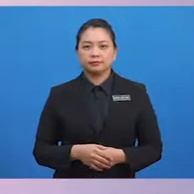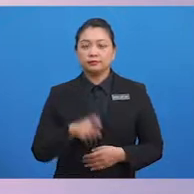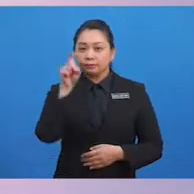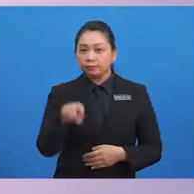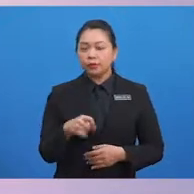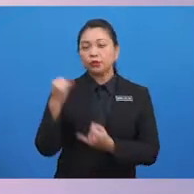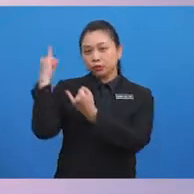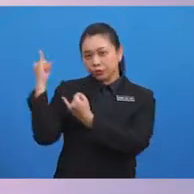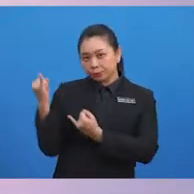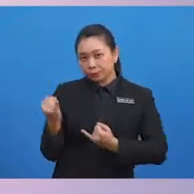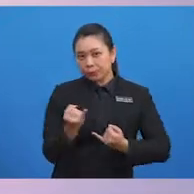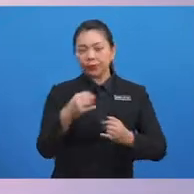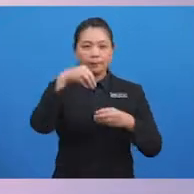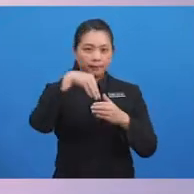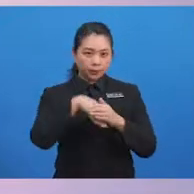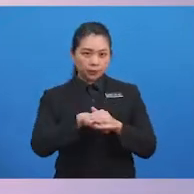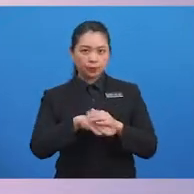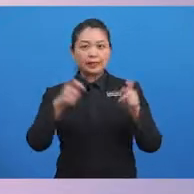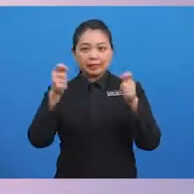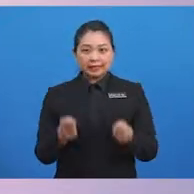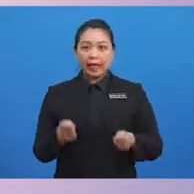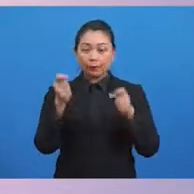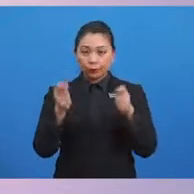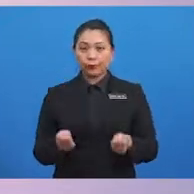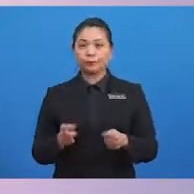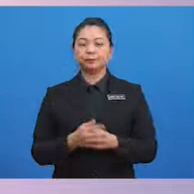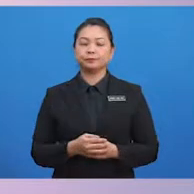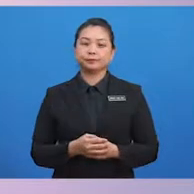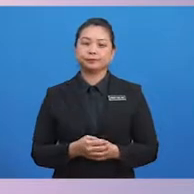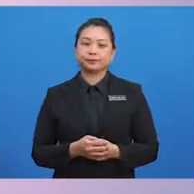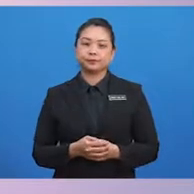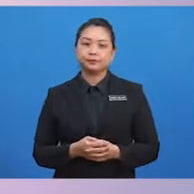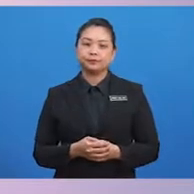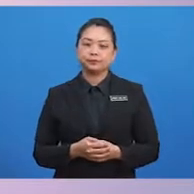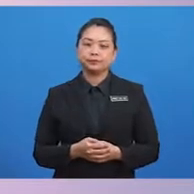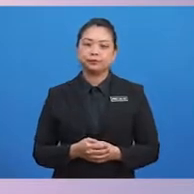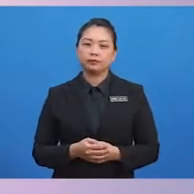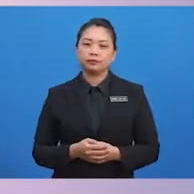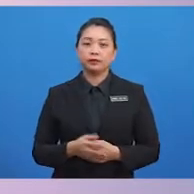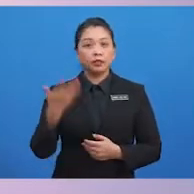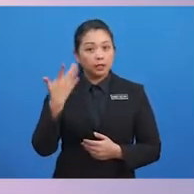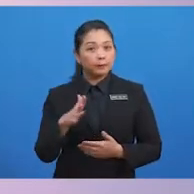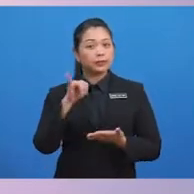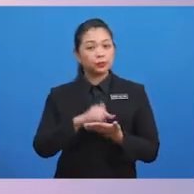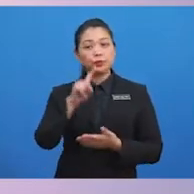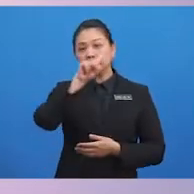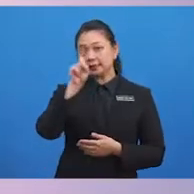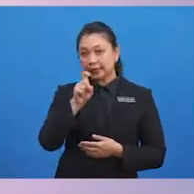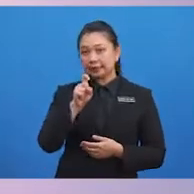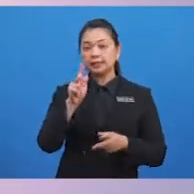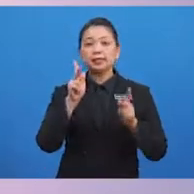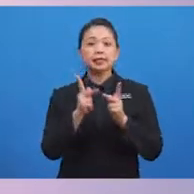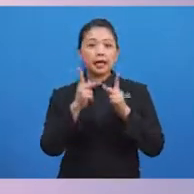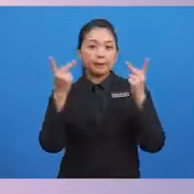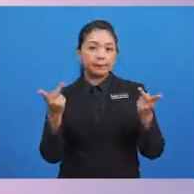jemput masuk tetamu. Kemudian, bertanyakan kabar